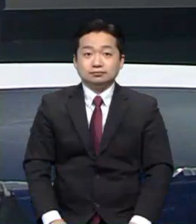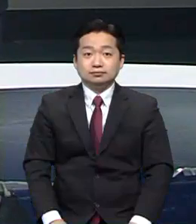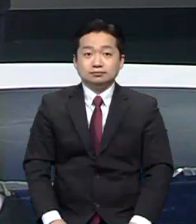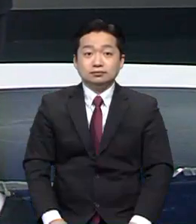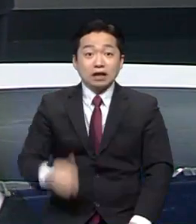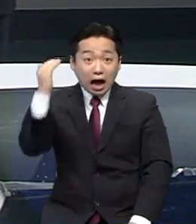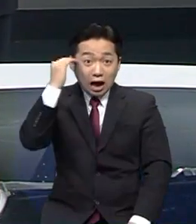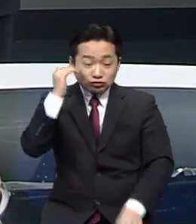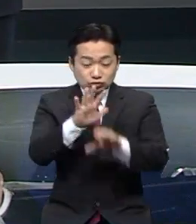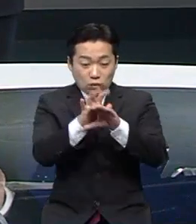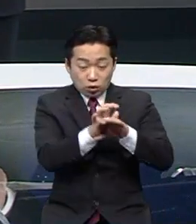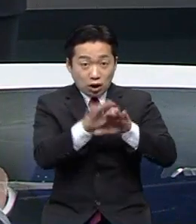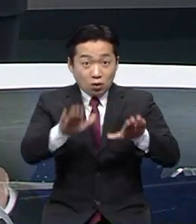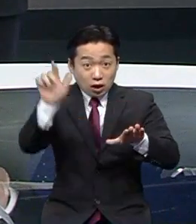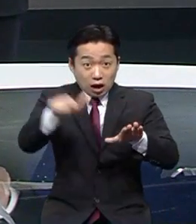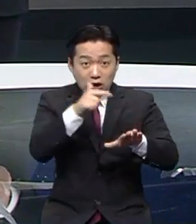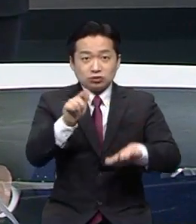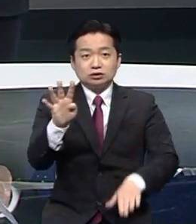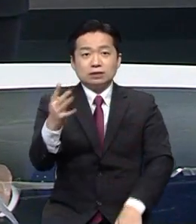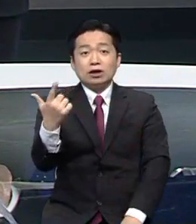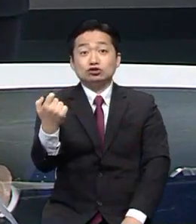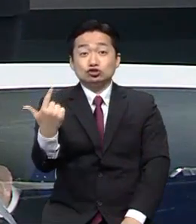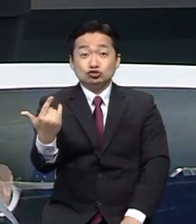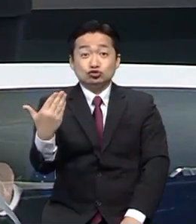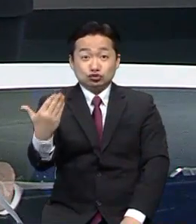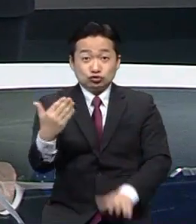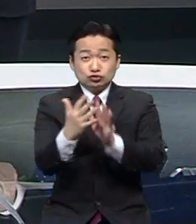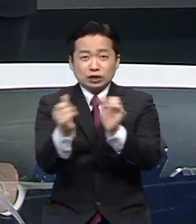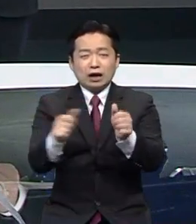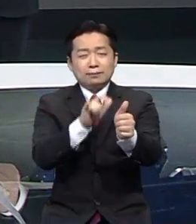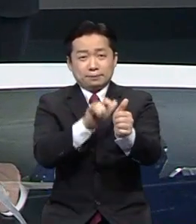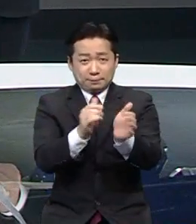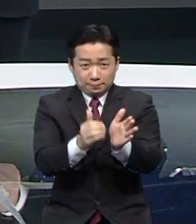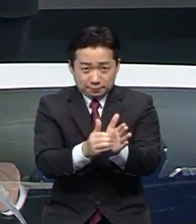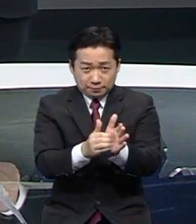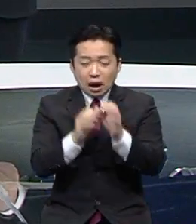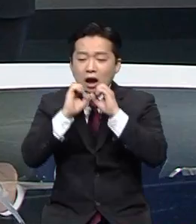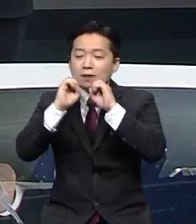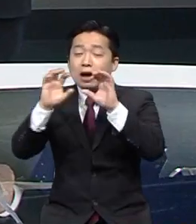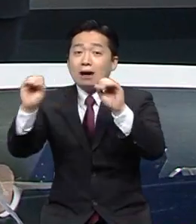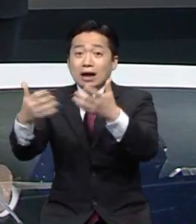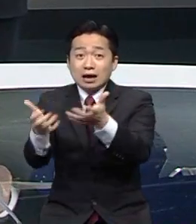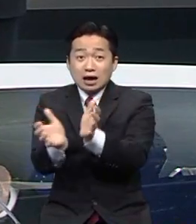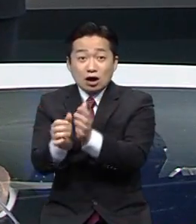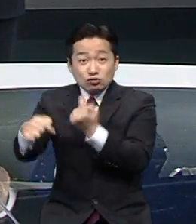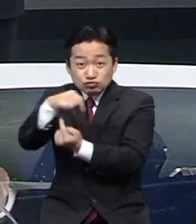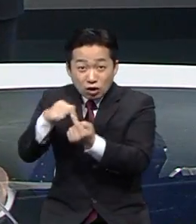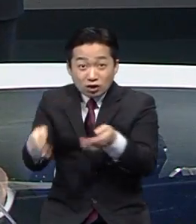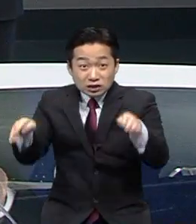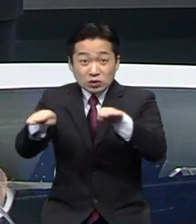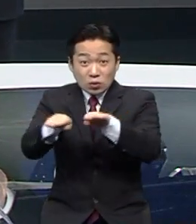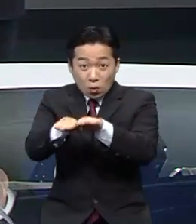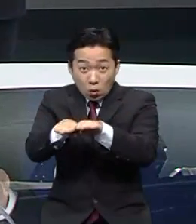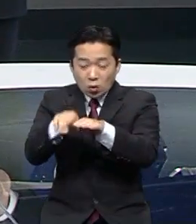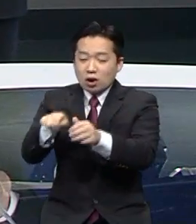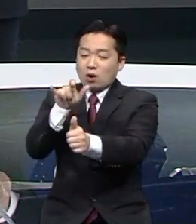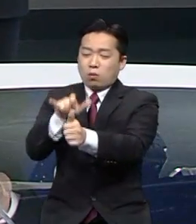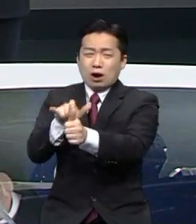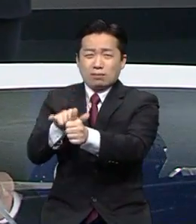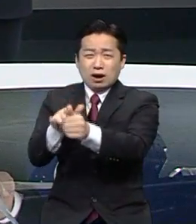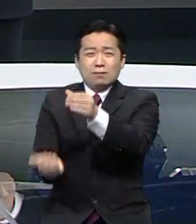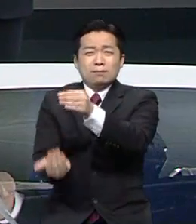국내 코로나 환자는 469명 더 늘었습니다. 선교단체가 운영하는 시설에서 확진자가